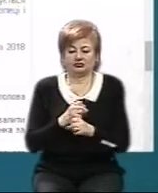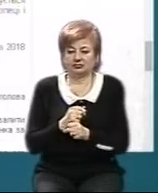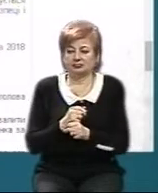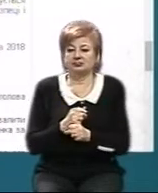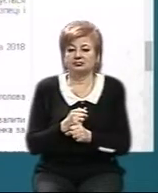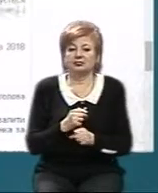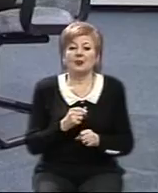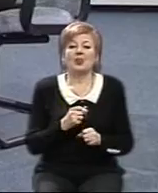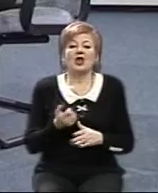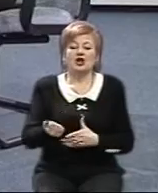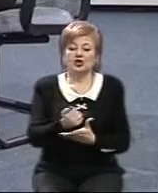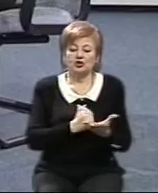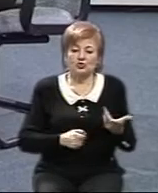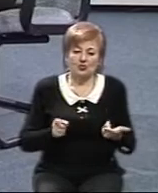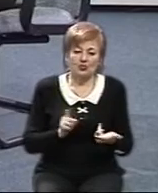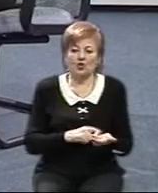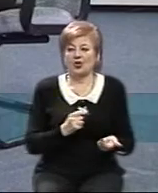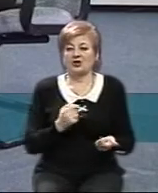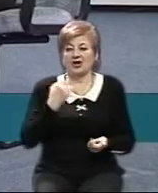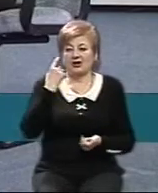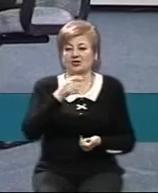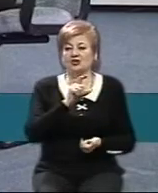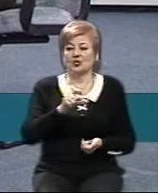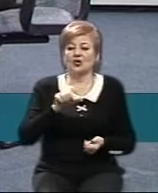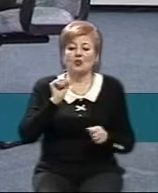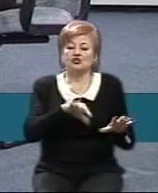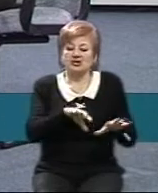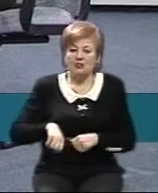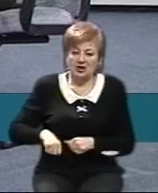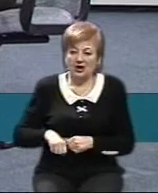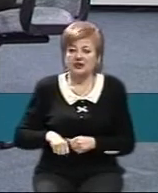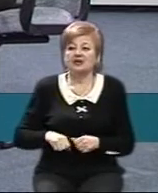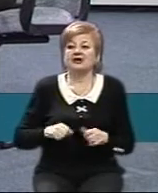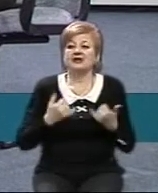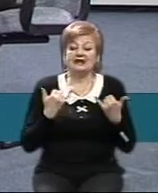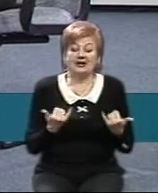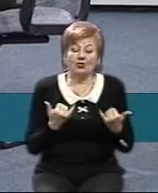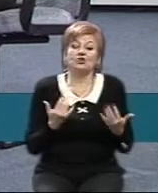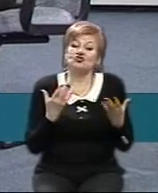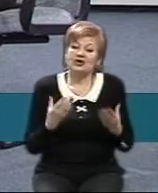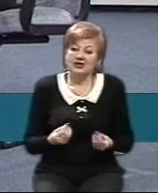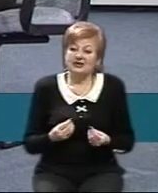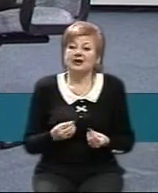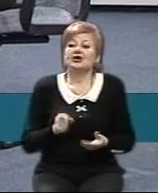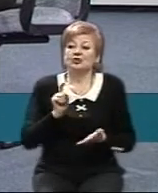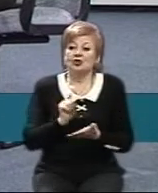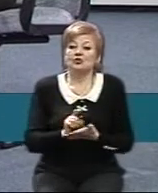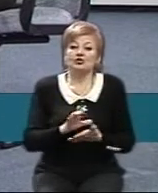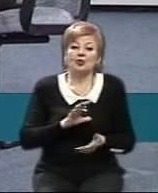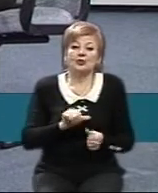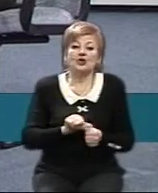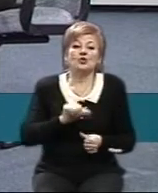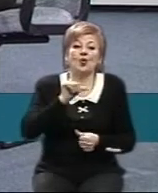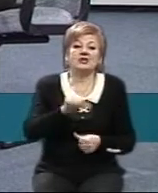багато. Зброя, особиста зброя громадян може вилучатися. То для цього на сьогоднішній день, я думаю, що мають бути окремі